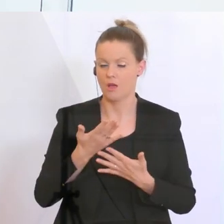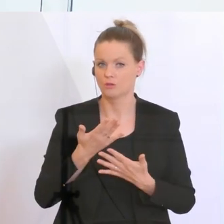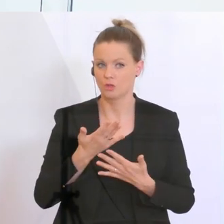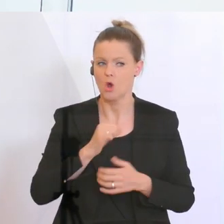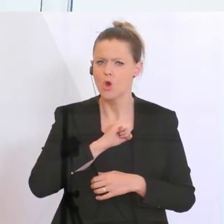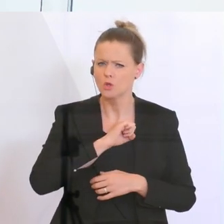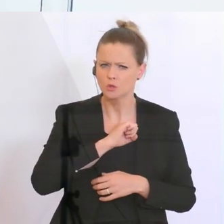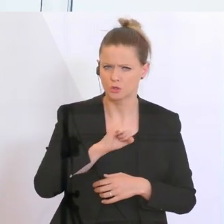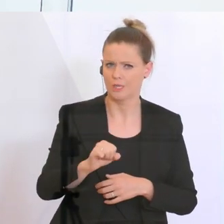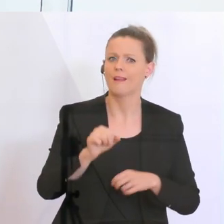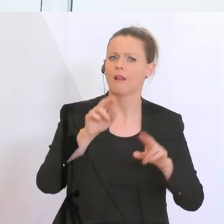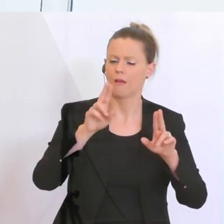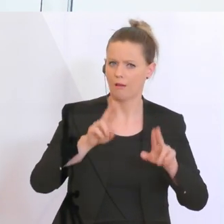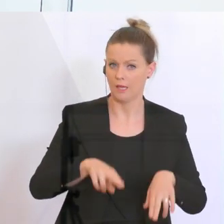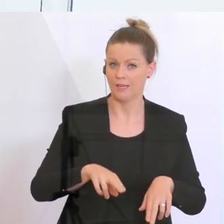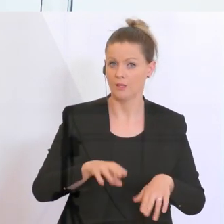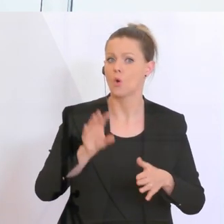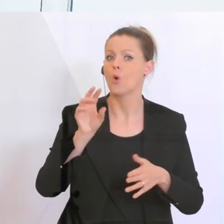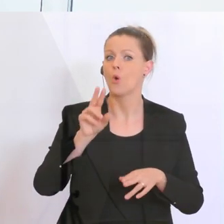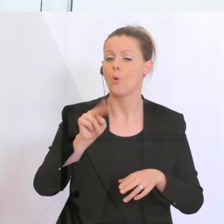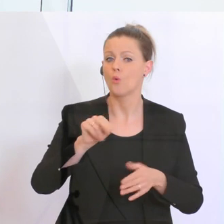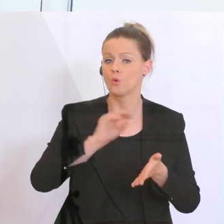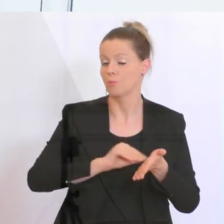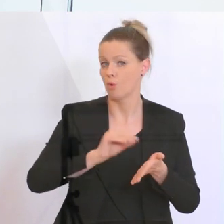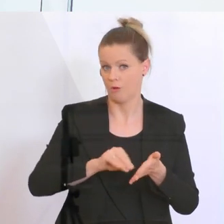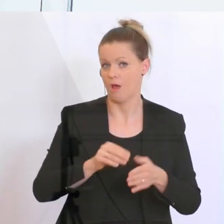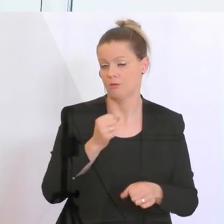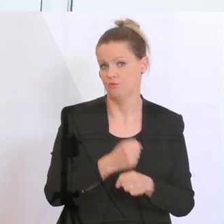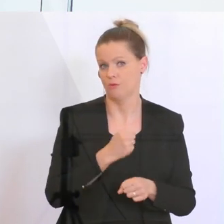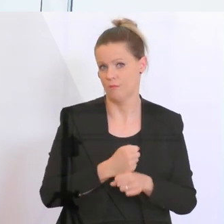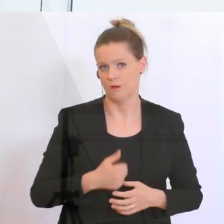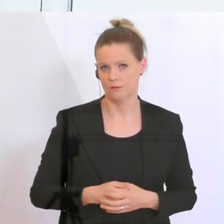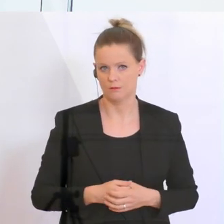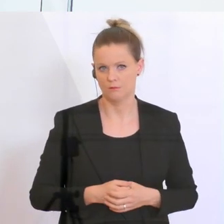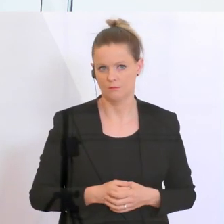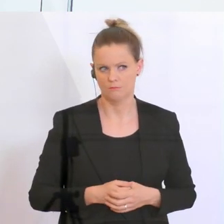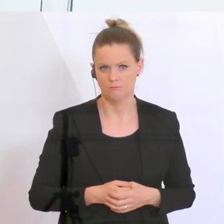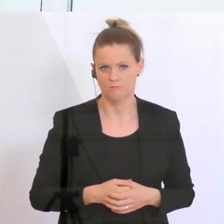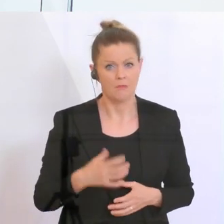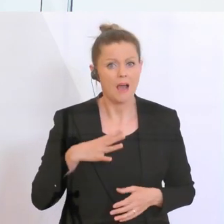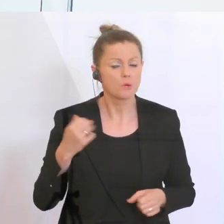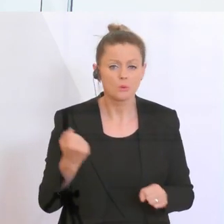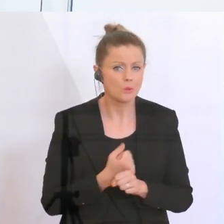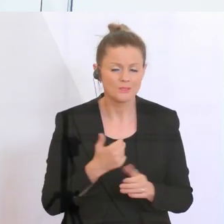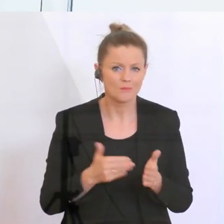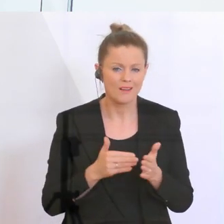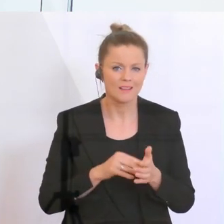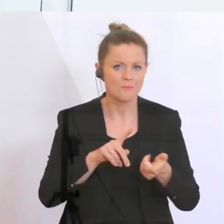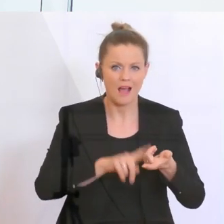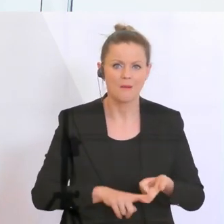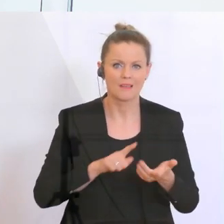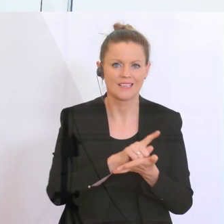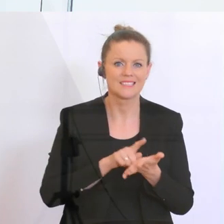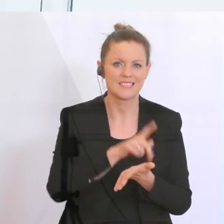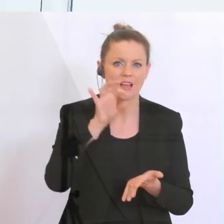und auch richtigerweise gemacht. Deswegen waren sie ja nicht unnötig. Das hängt vom Zeitpunkt ab, zu